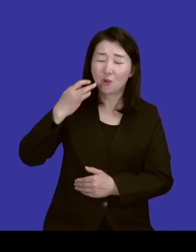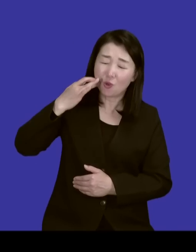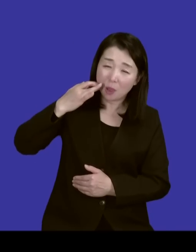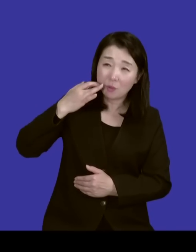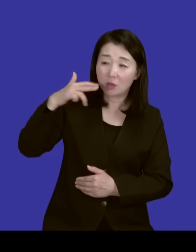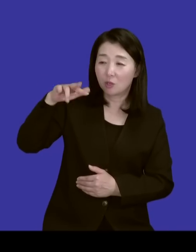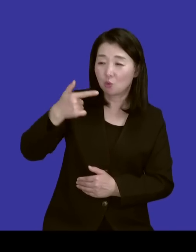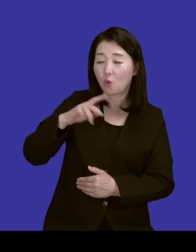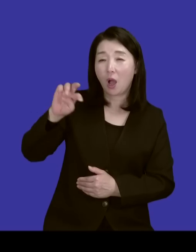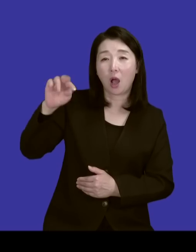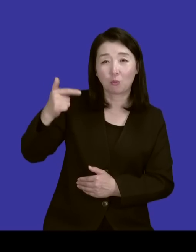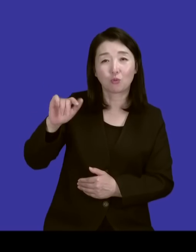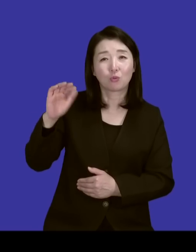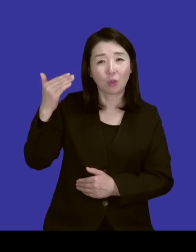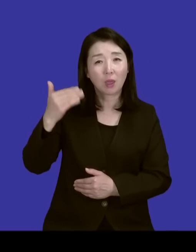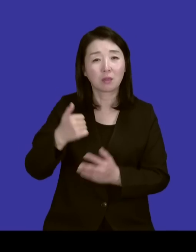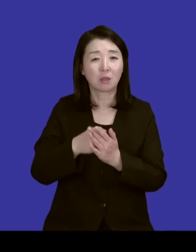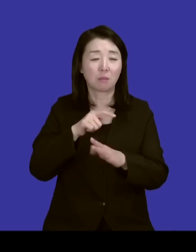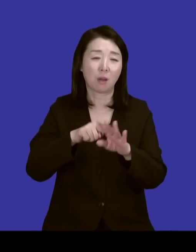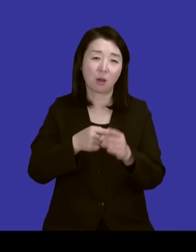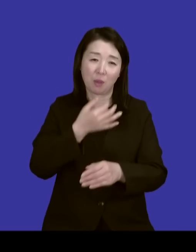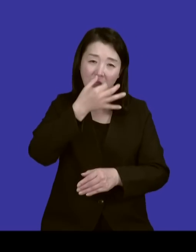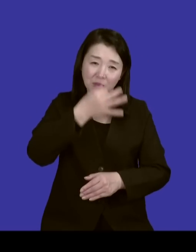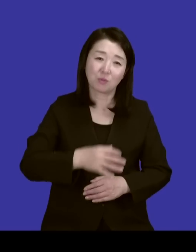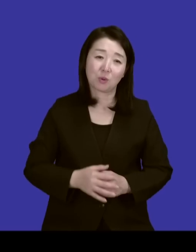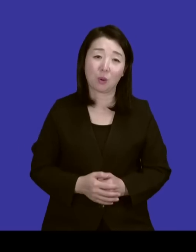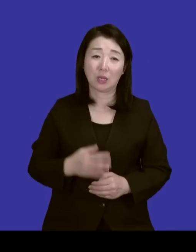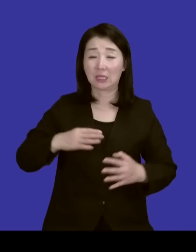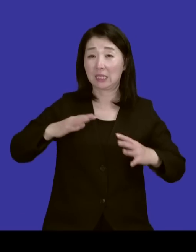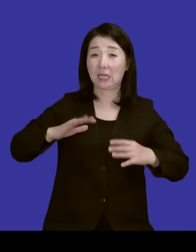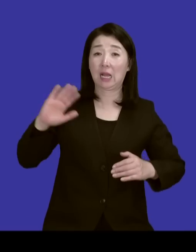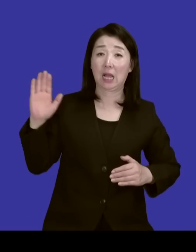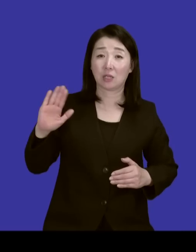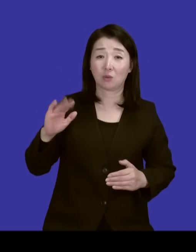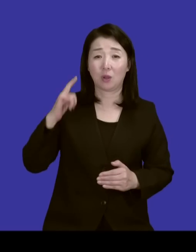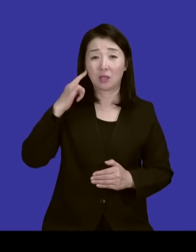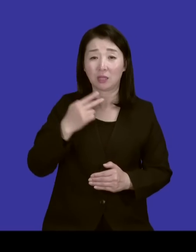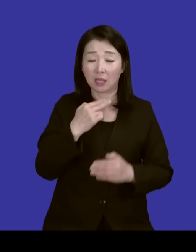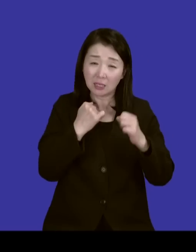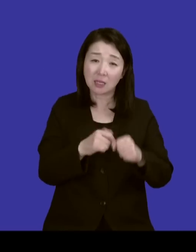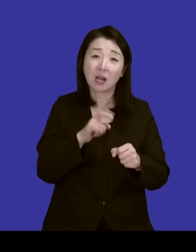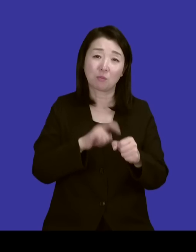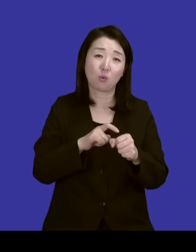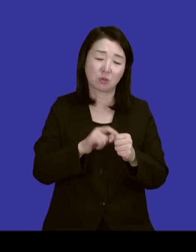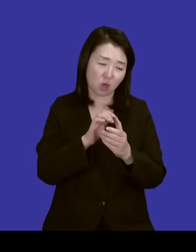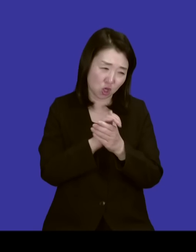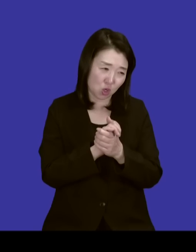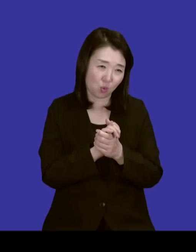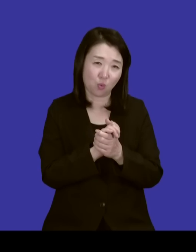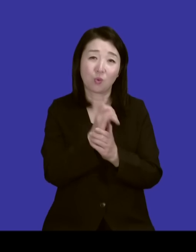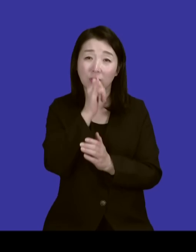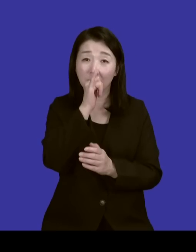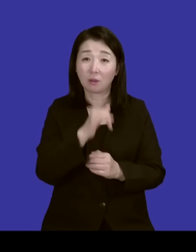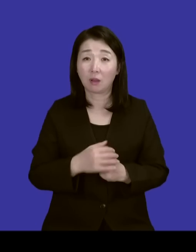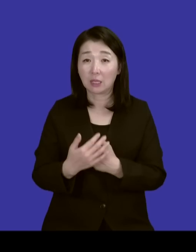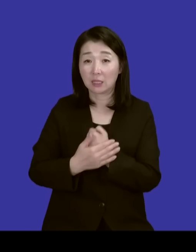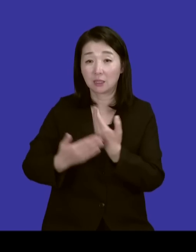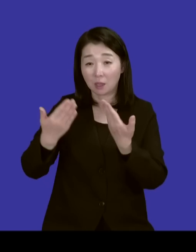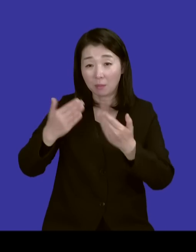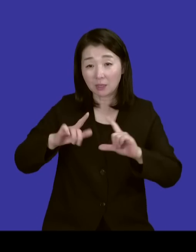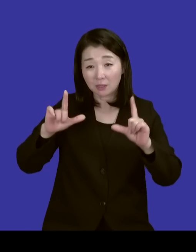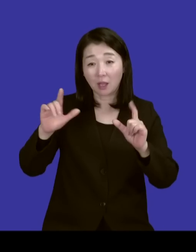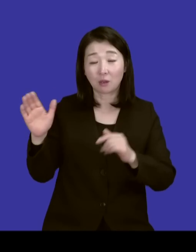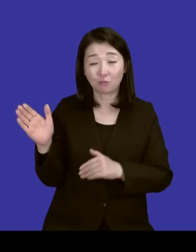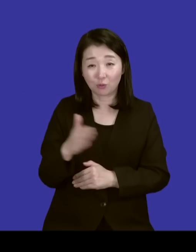너무 마음이 힘들어서 살 수가 없어요. 저는 저는 제 자랑하는 게 아니에요. 제가 살려고 하는 거예요. 그래서 제가 은혜 받은 날부터